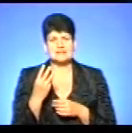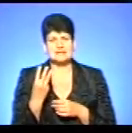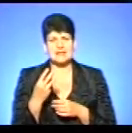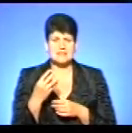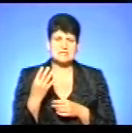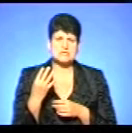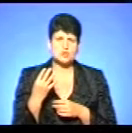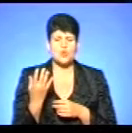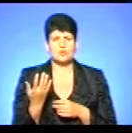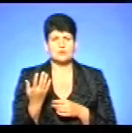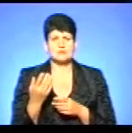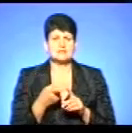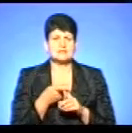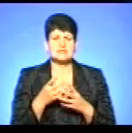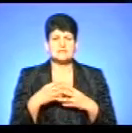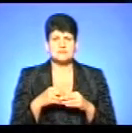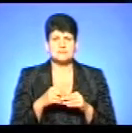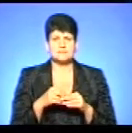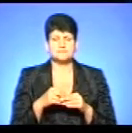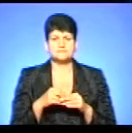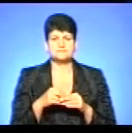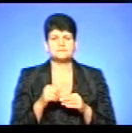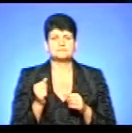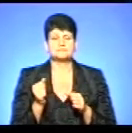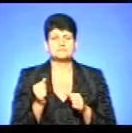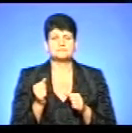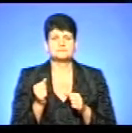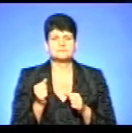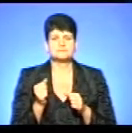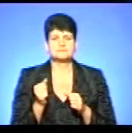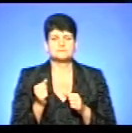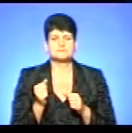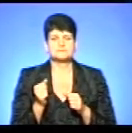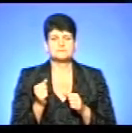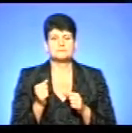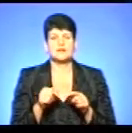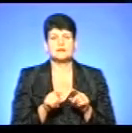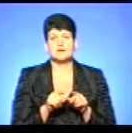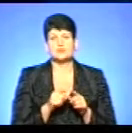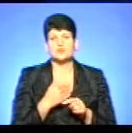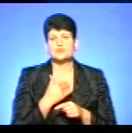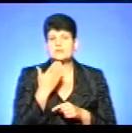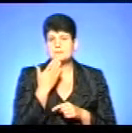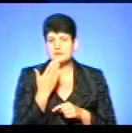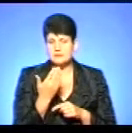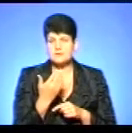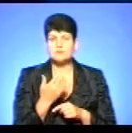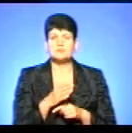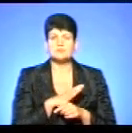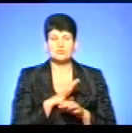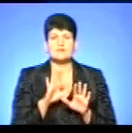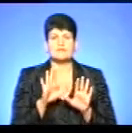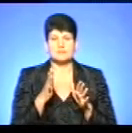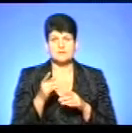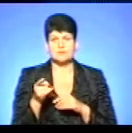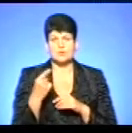від сім'ї, залежно від площі, зменшення 30-40 кубів газу. І також хочу запитати, чи траплялися випадки на